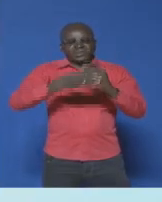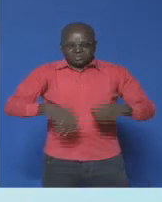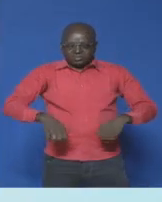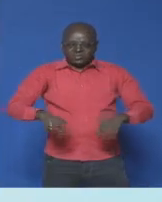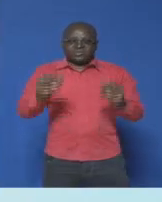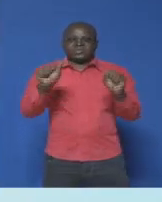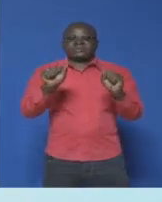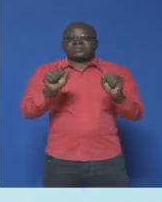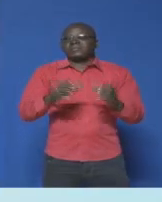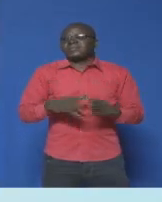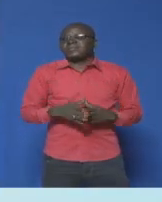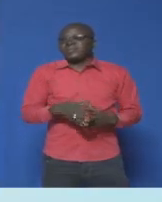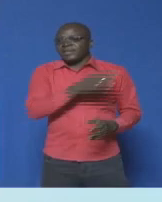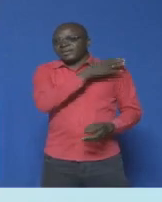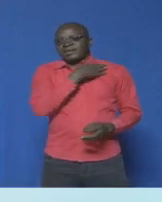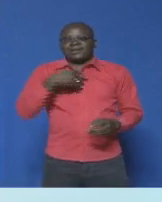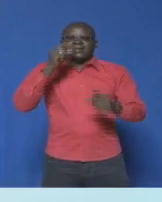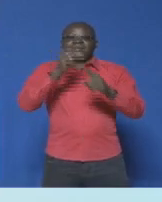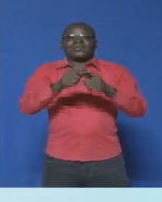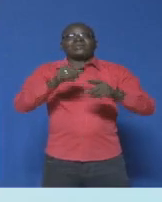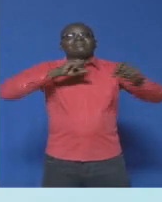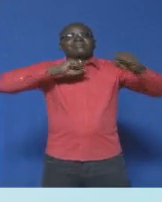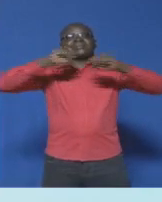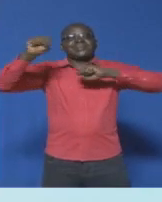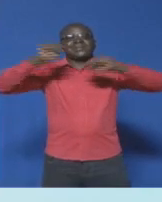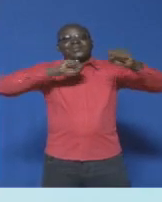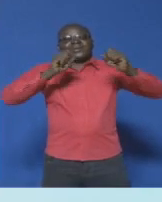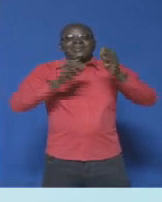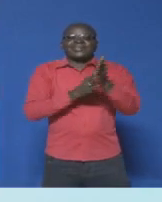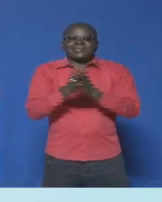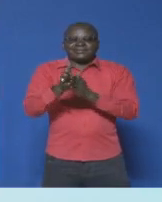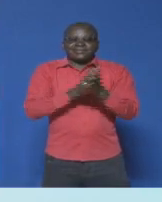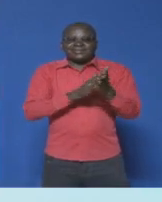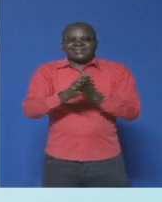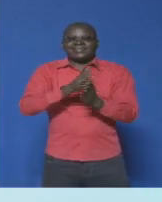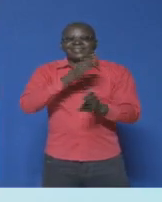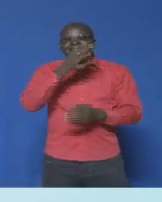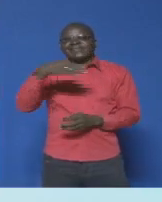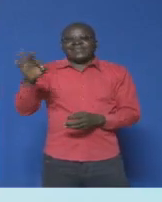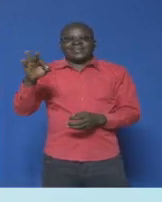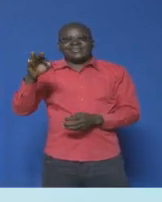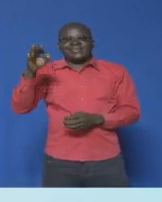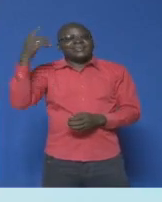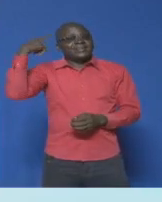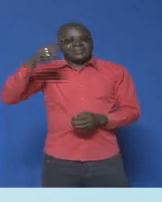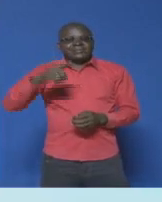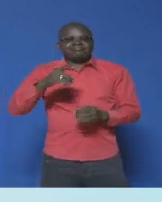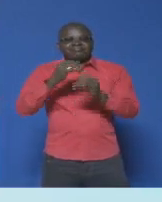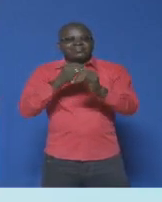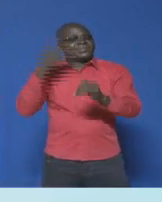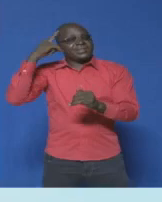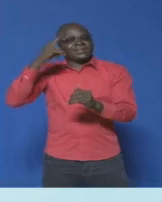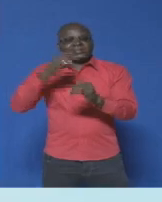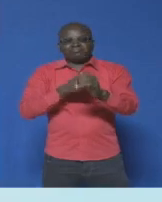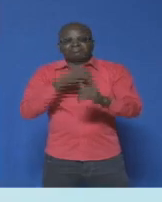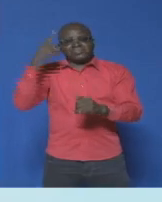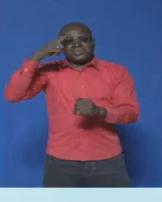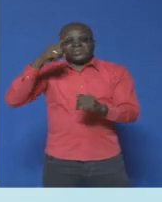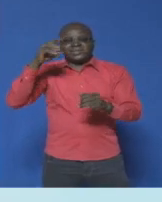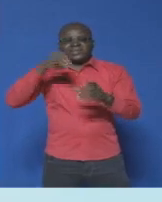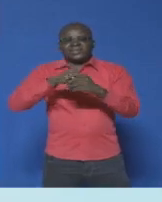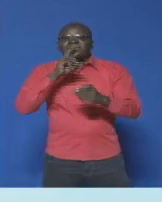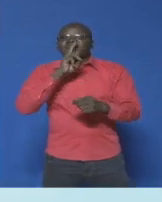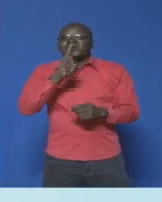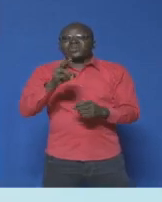Et puis un mot de sport, et l'on s'intéresse au Tour de France avec les coureurs qui mordent la poussière du Tour. Ils sont nombreux, les